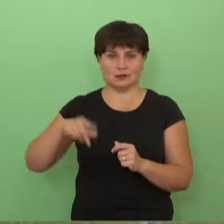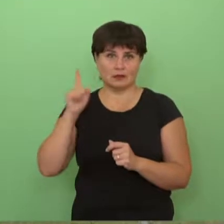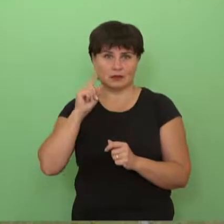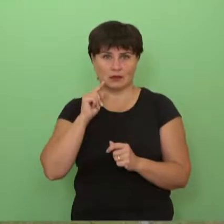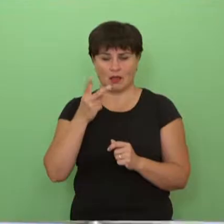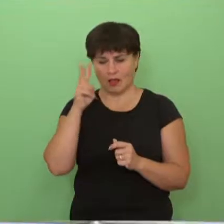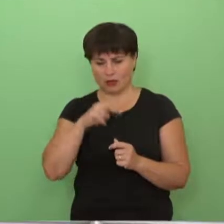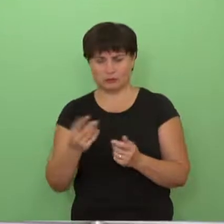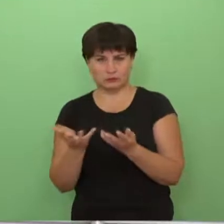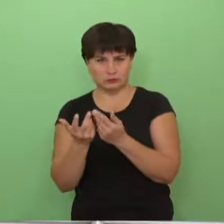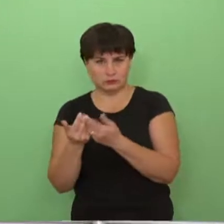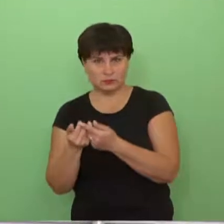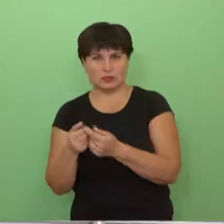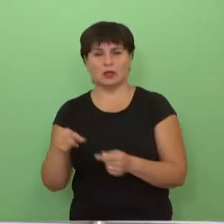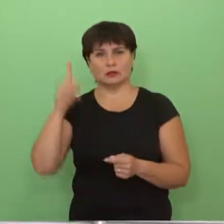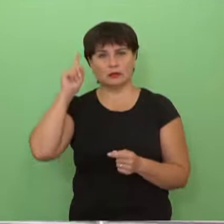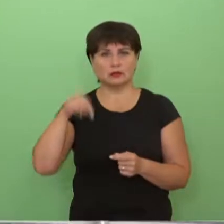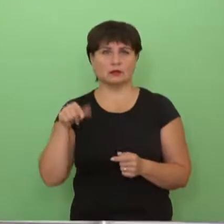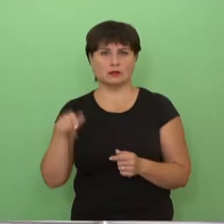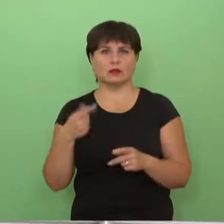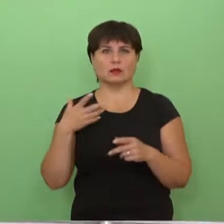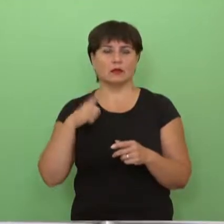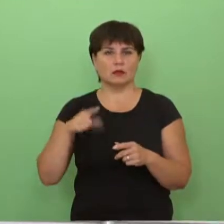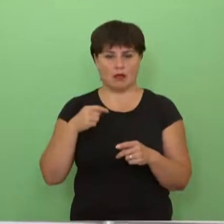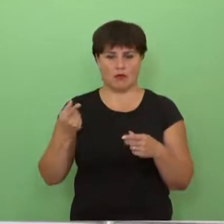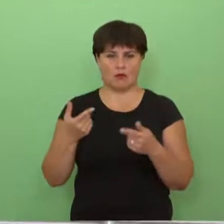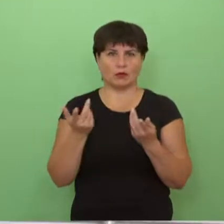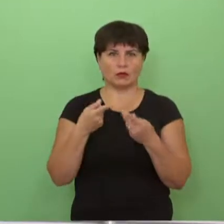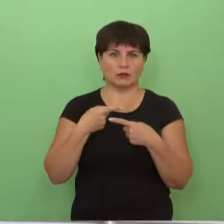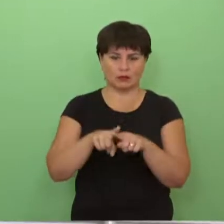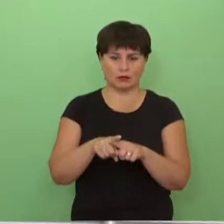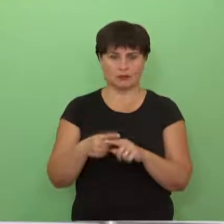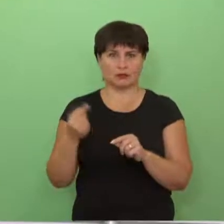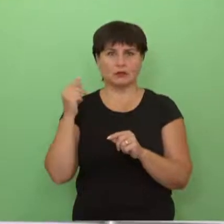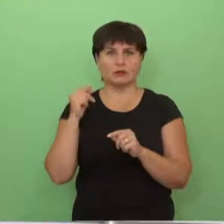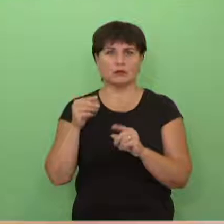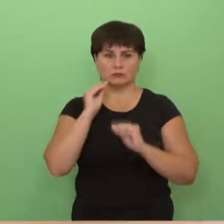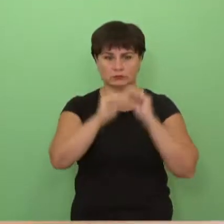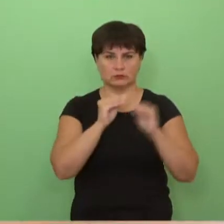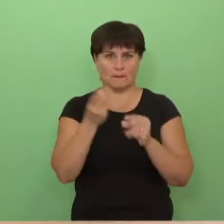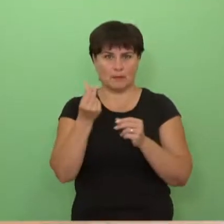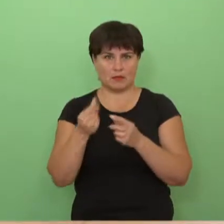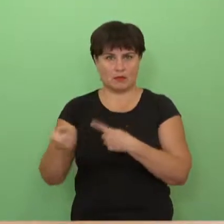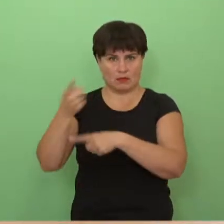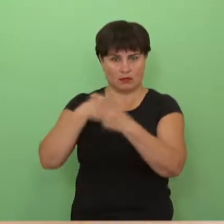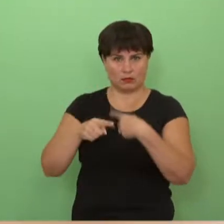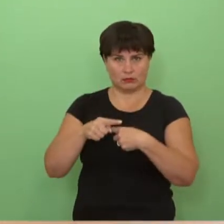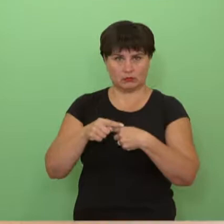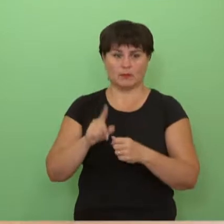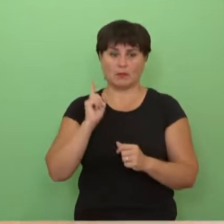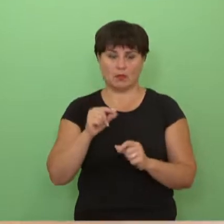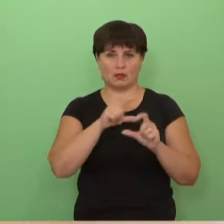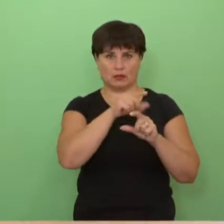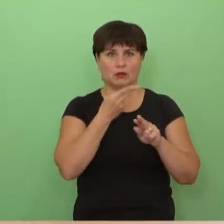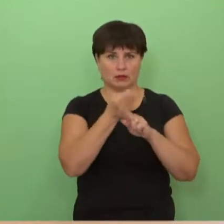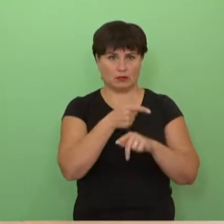kodienė teigi, jog vis dar laukiama Covid-19 lygoninės sirengimui investuotų lėšų gražinimo. Tačiau pati gydimo